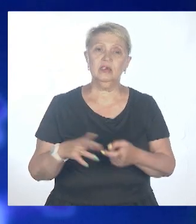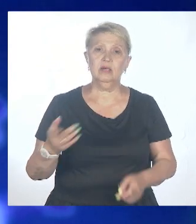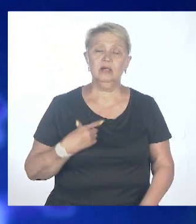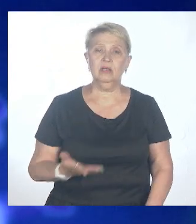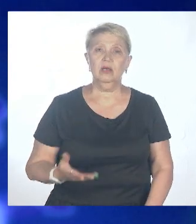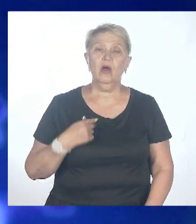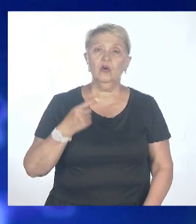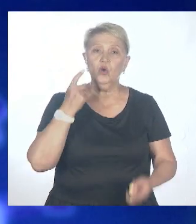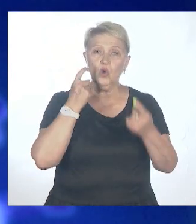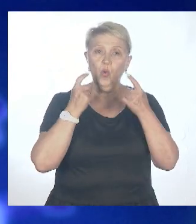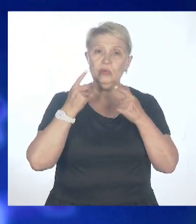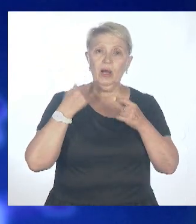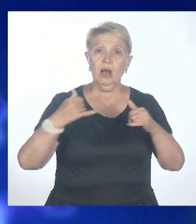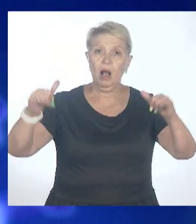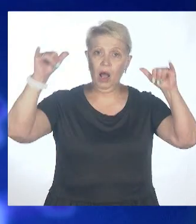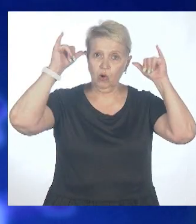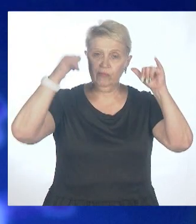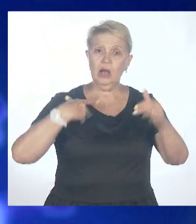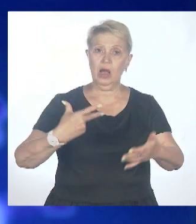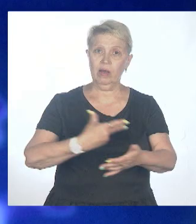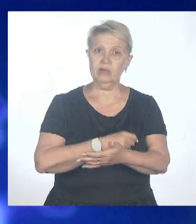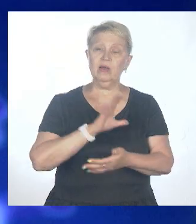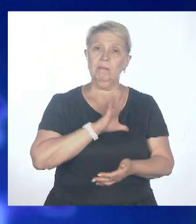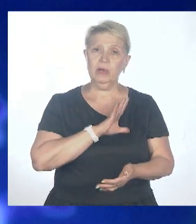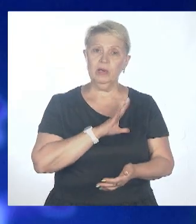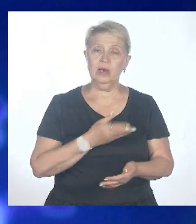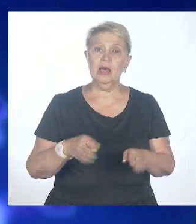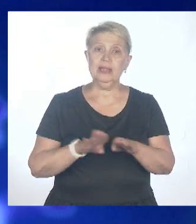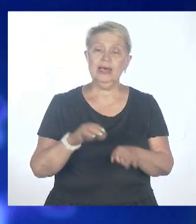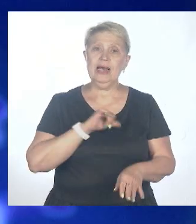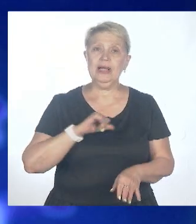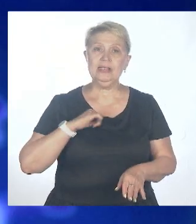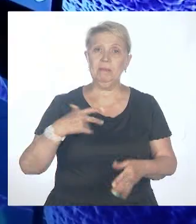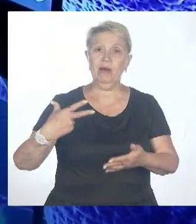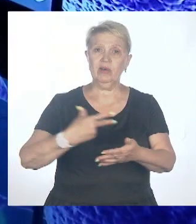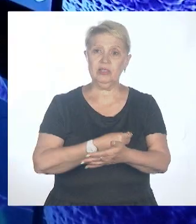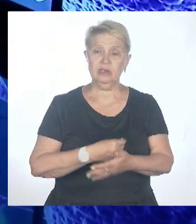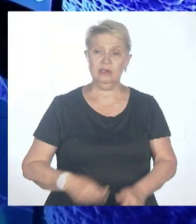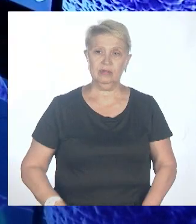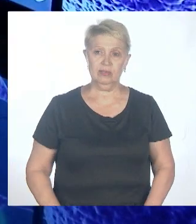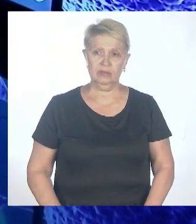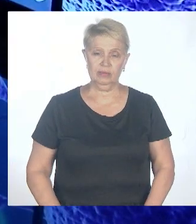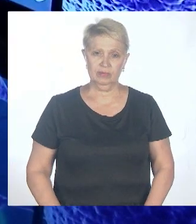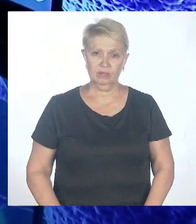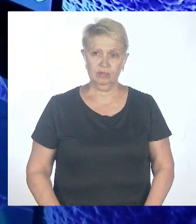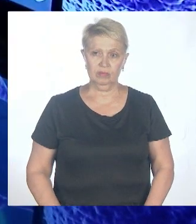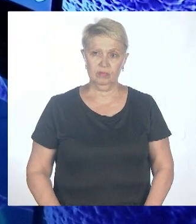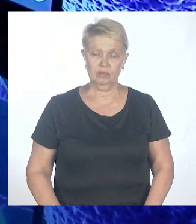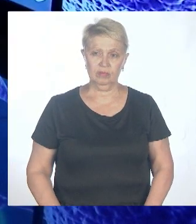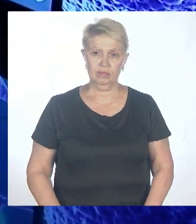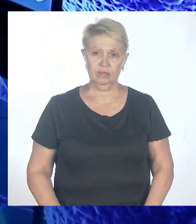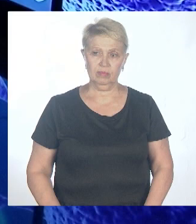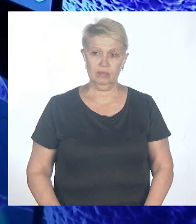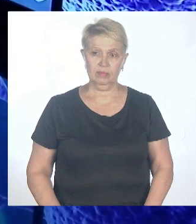вакцинировались долгое время. Потому что как раз та самая вакцинация, она и есть. Вакка, корова. То есть именно как раз от